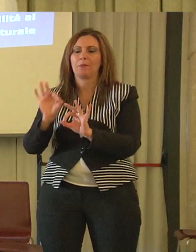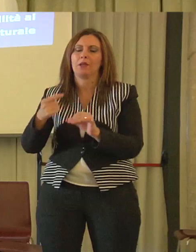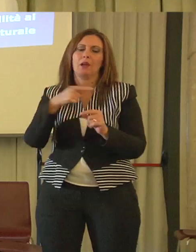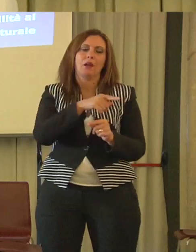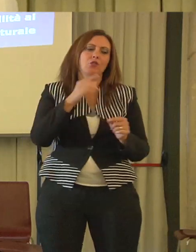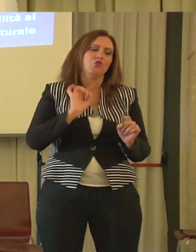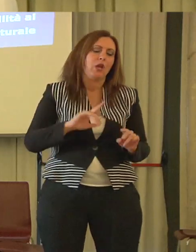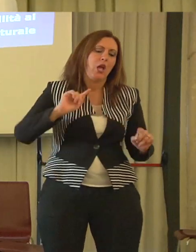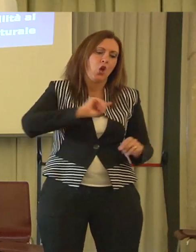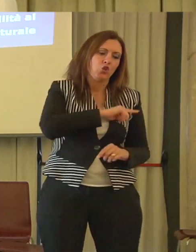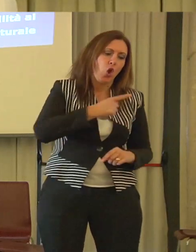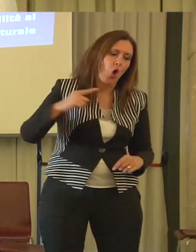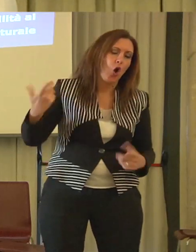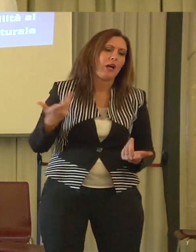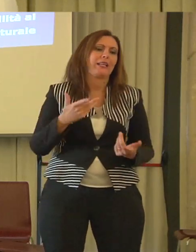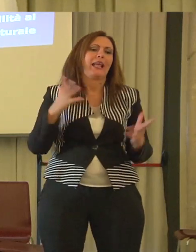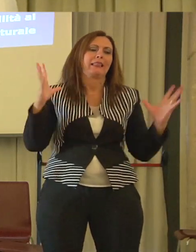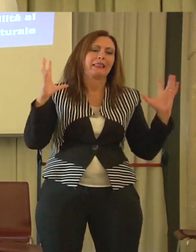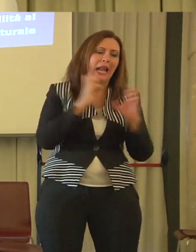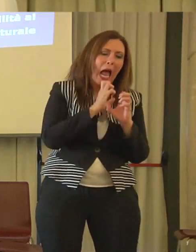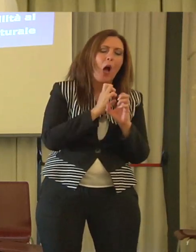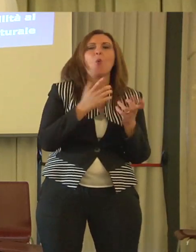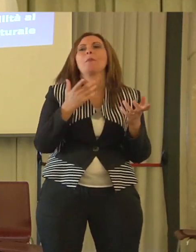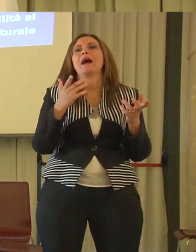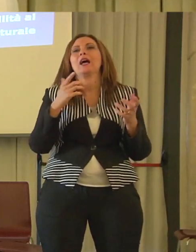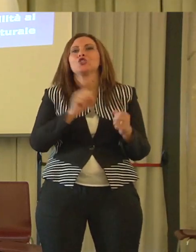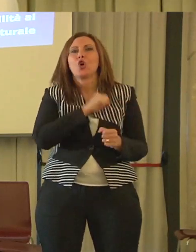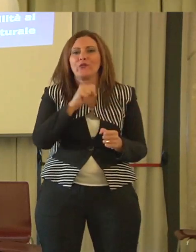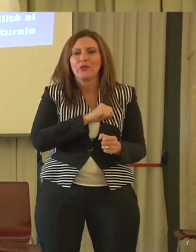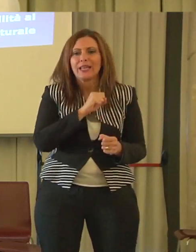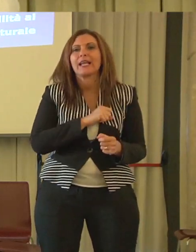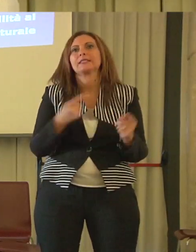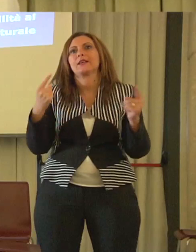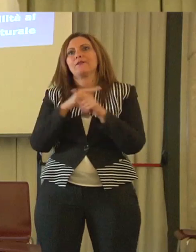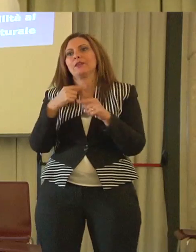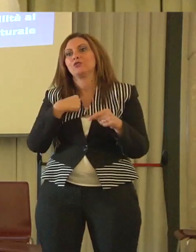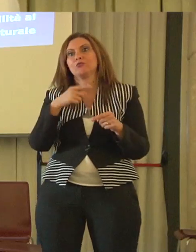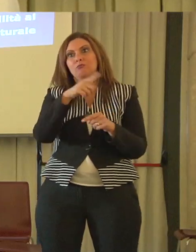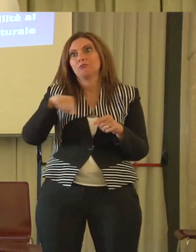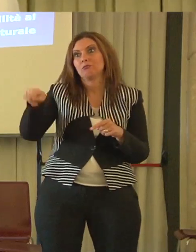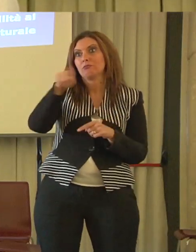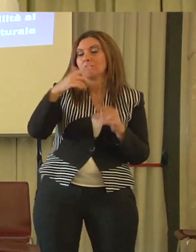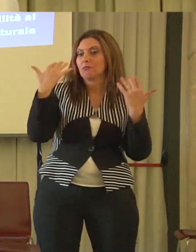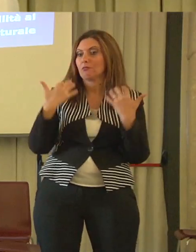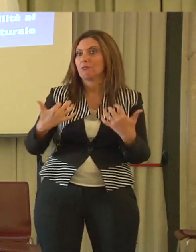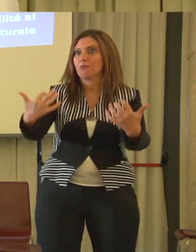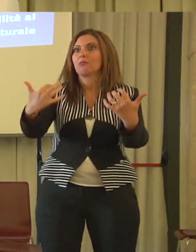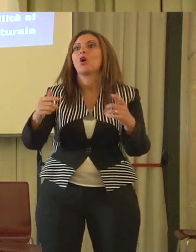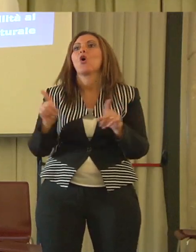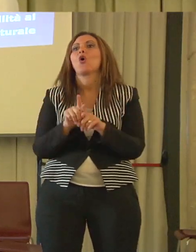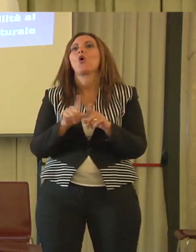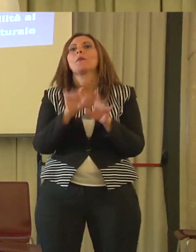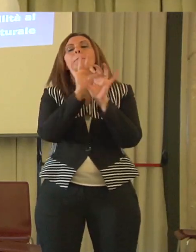trauma, della sofferenza, perché vedete proprio questa platea forse non è preparata a trattare con una materia così